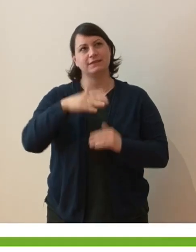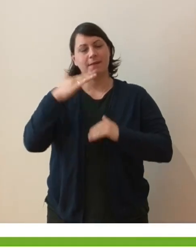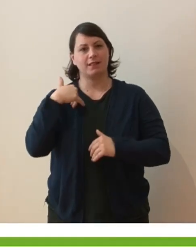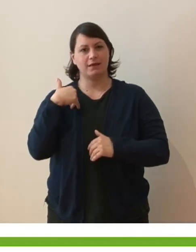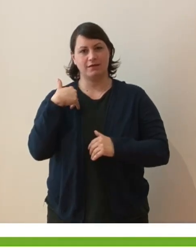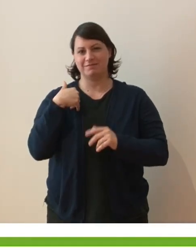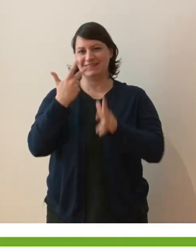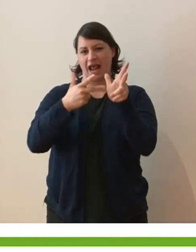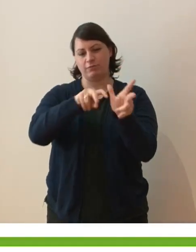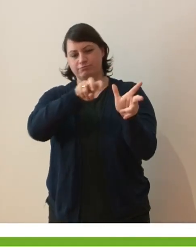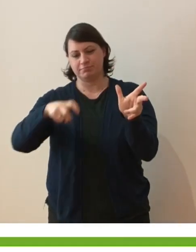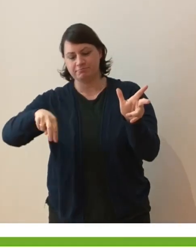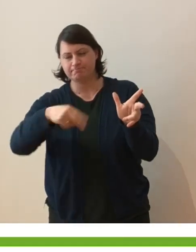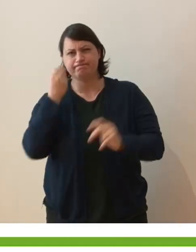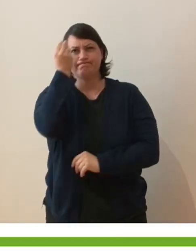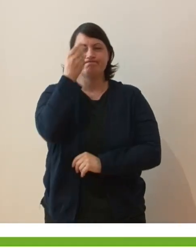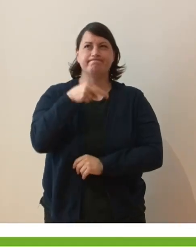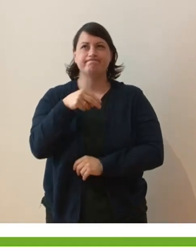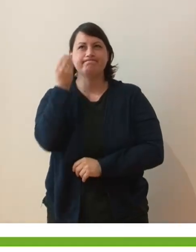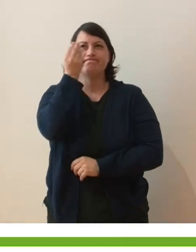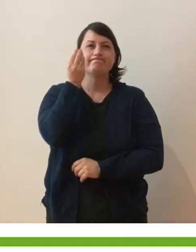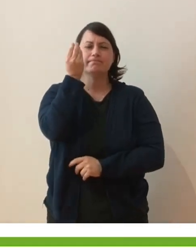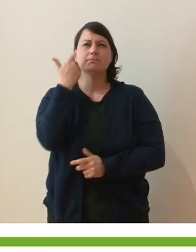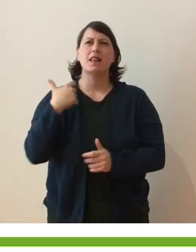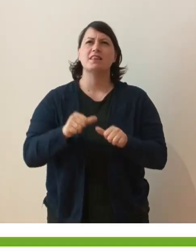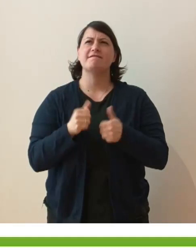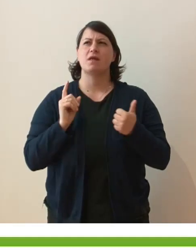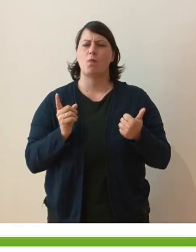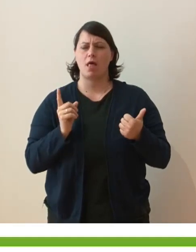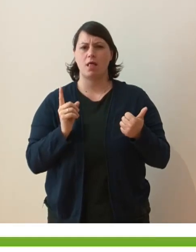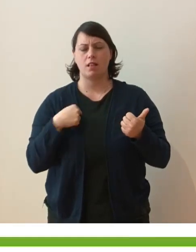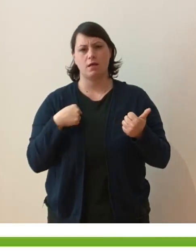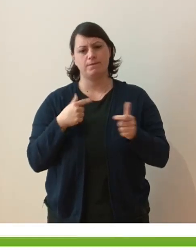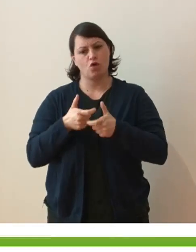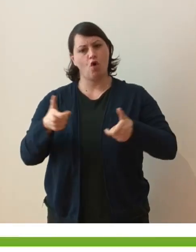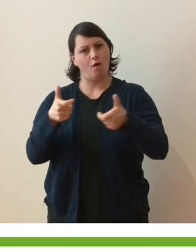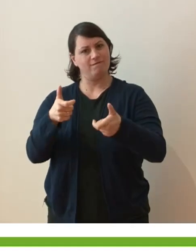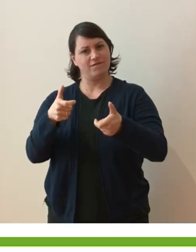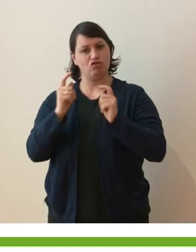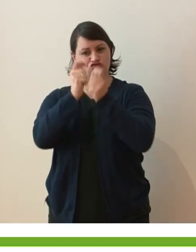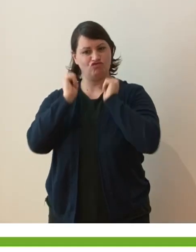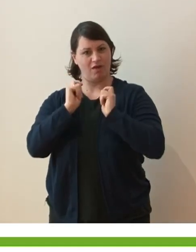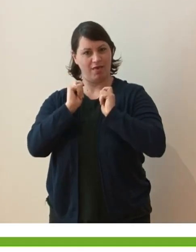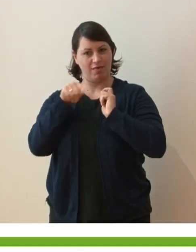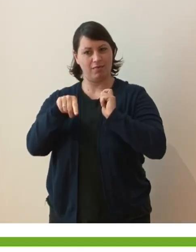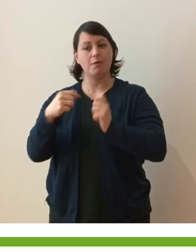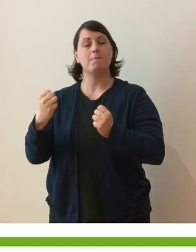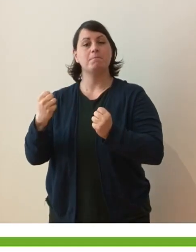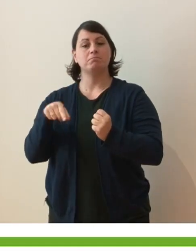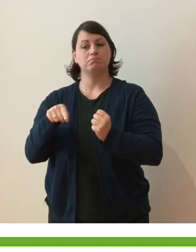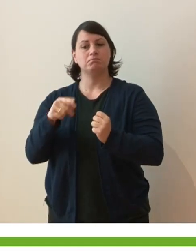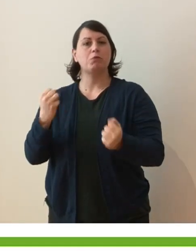mi chiedevo quale differenza ci fosse nel partecipare a un convegno della CEI promosso